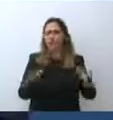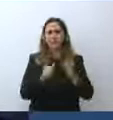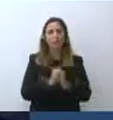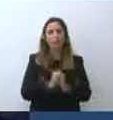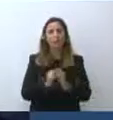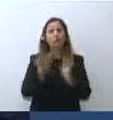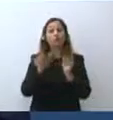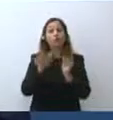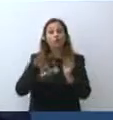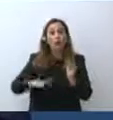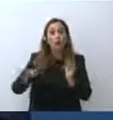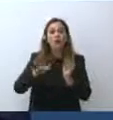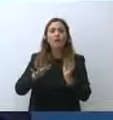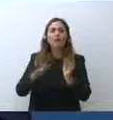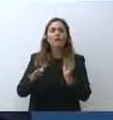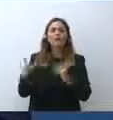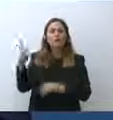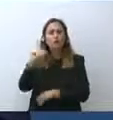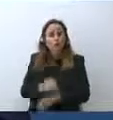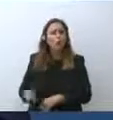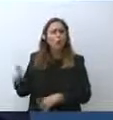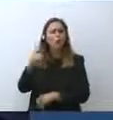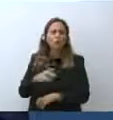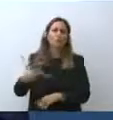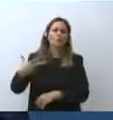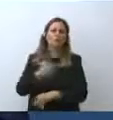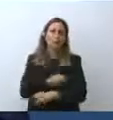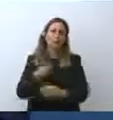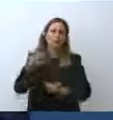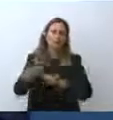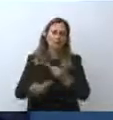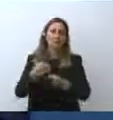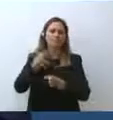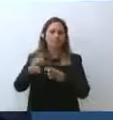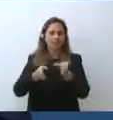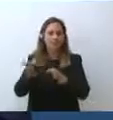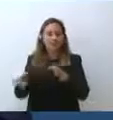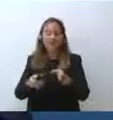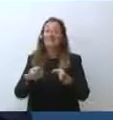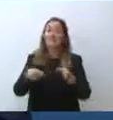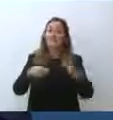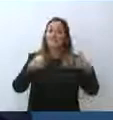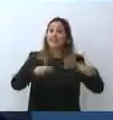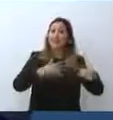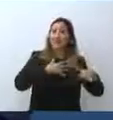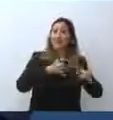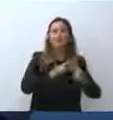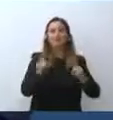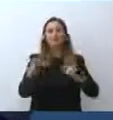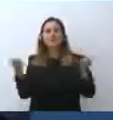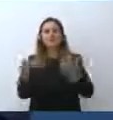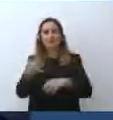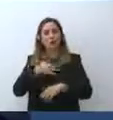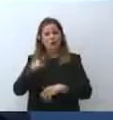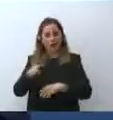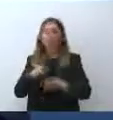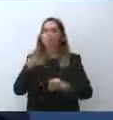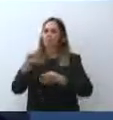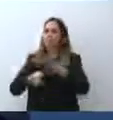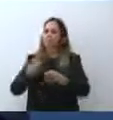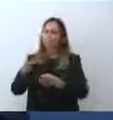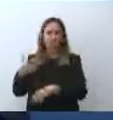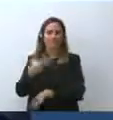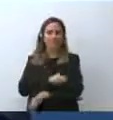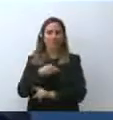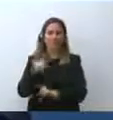giorno dopo giorno aumentano sempre di più e soprattutto i ragazzi che fanno i 16 e i 19 anni. Ricordo che tra l'altro il Commissariato